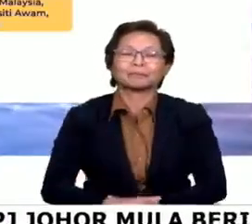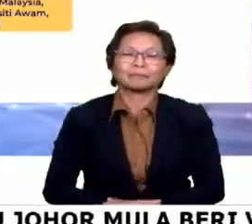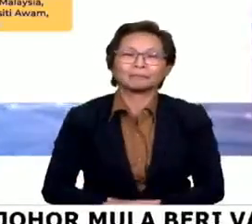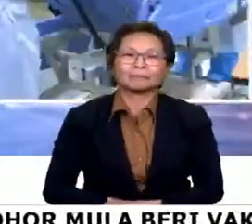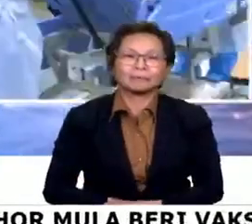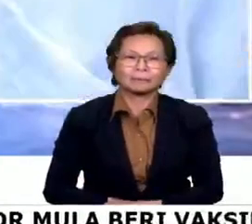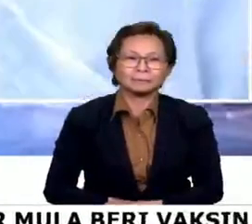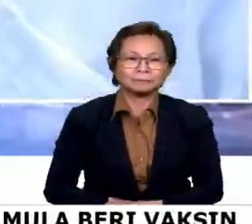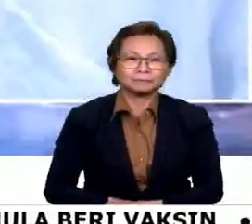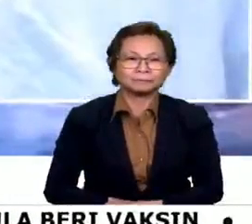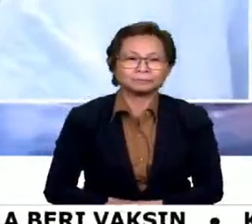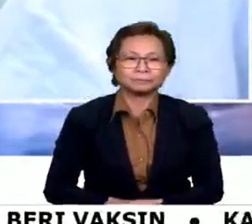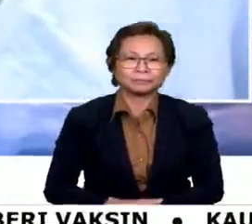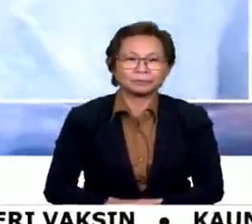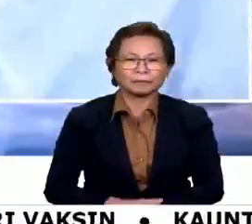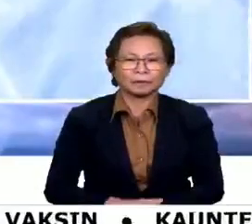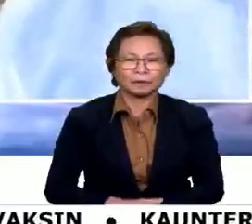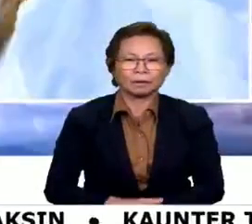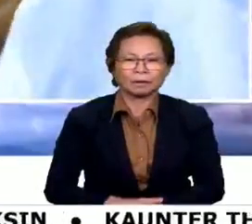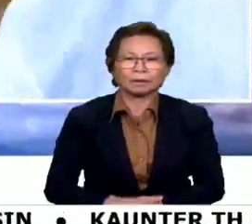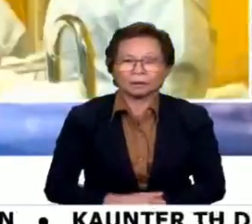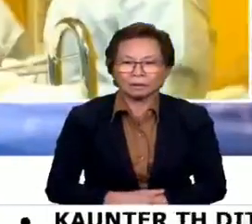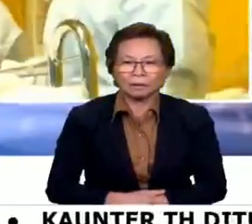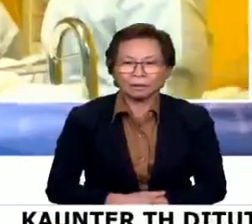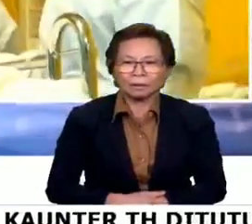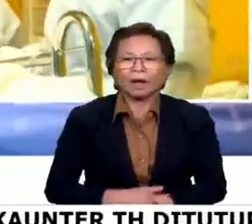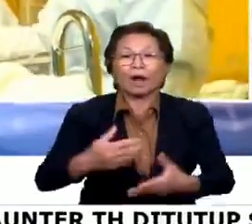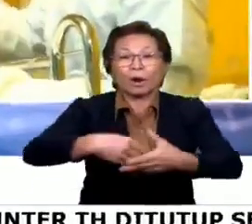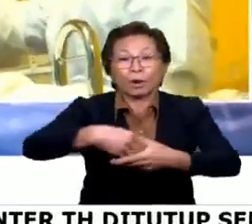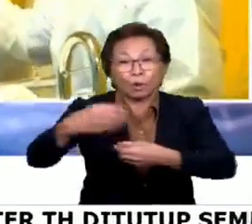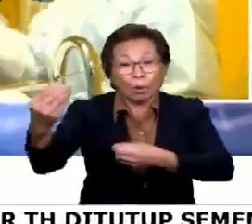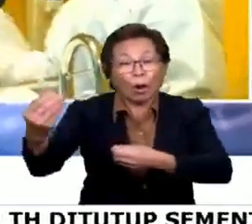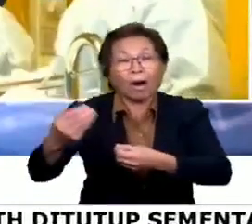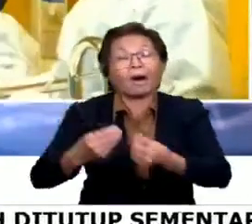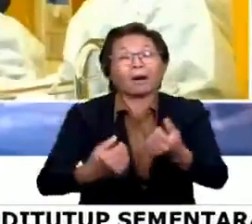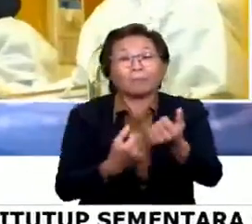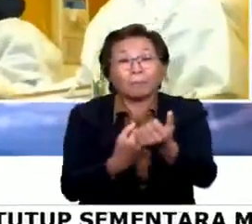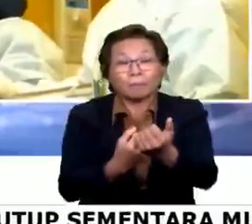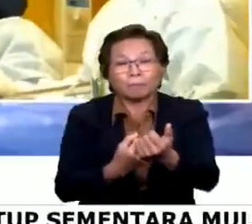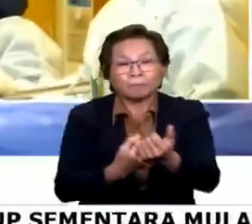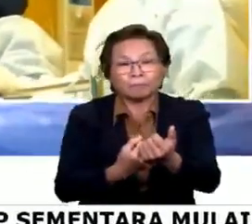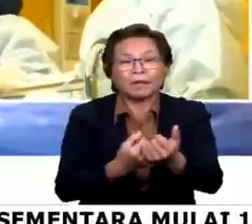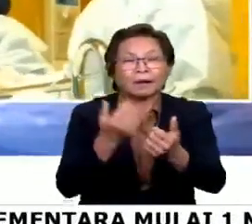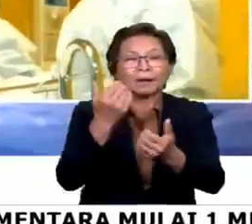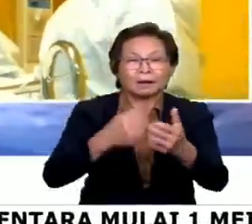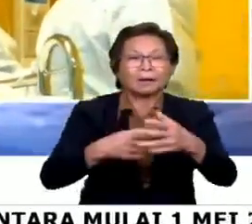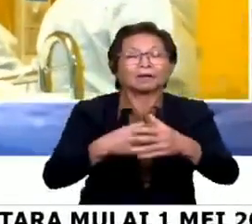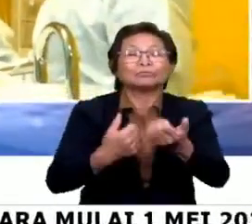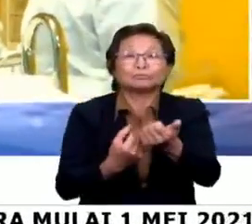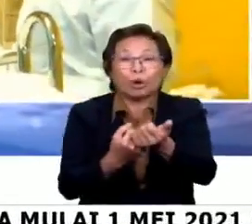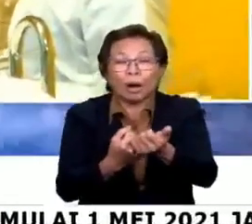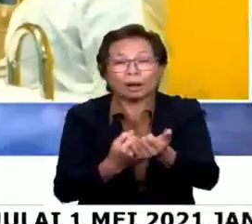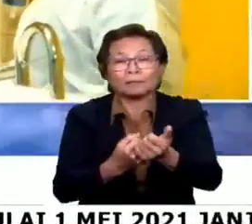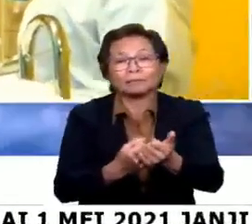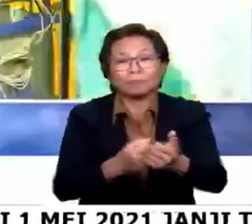Selain itu, penyumbaran luar juga akan dilaksanakan kepada hospital swasta.